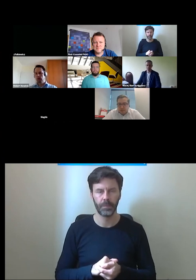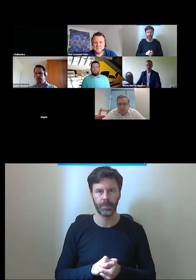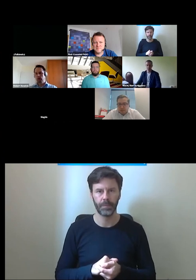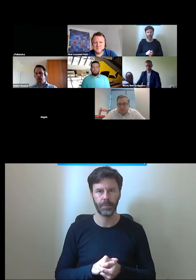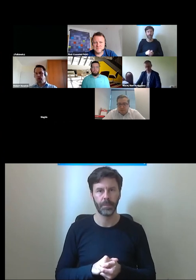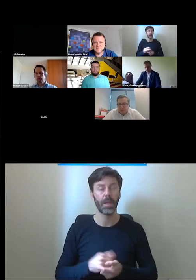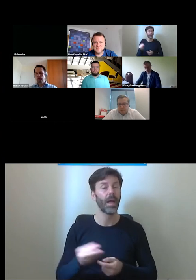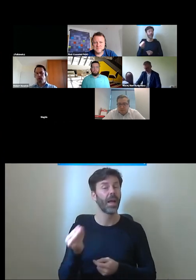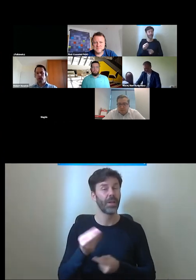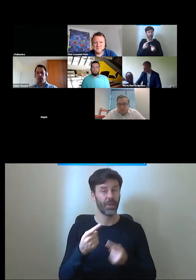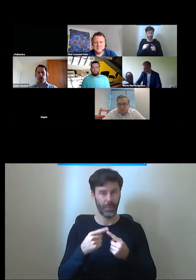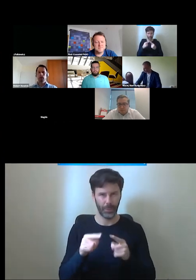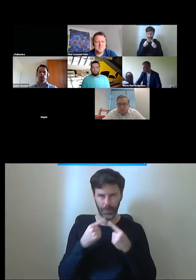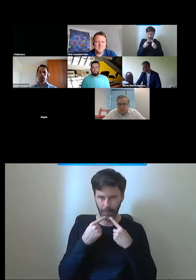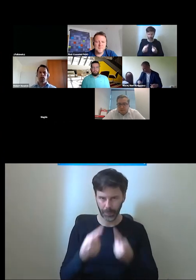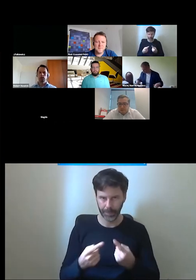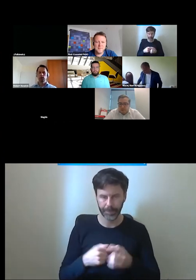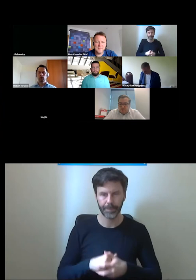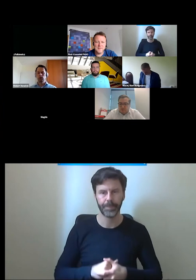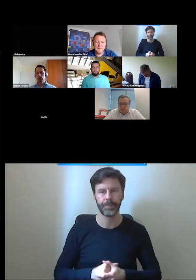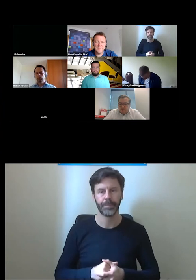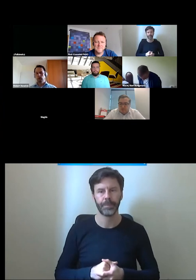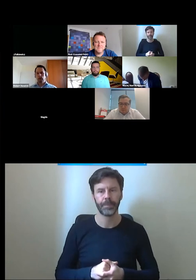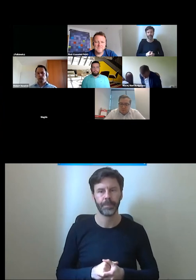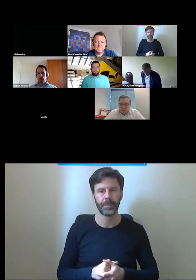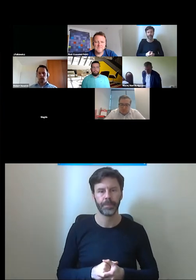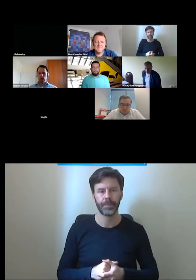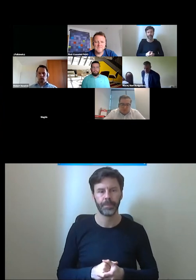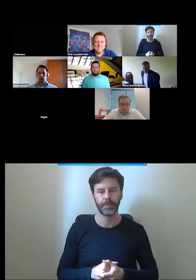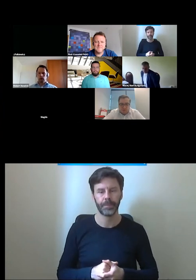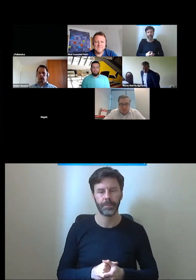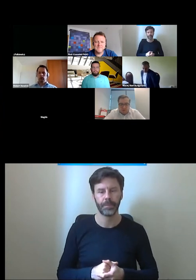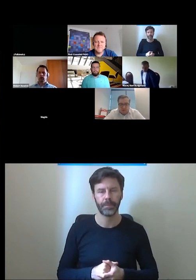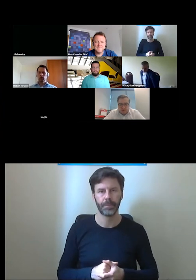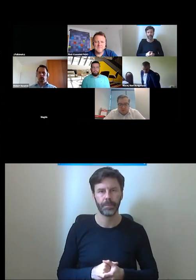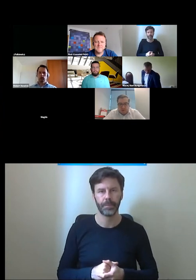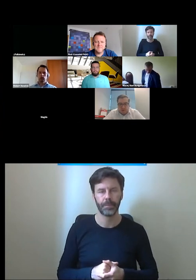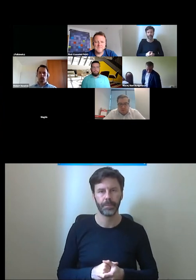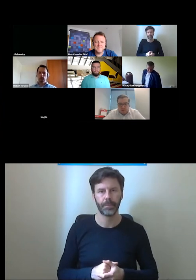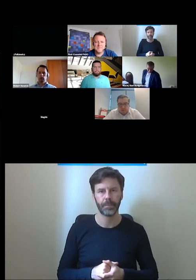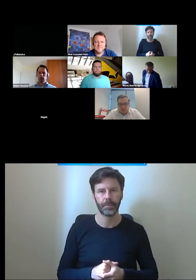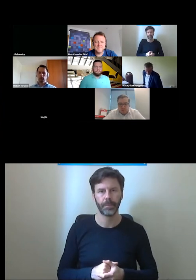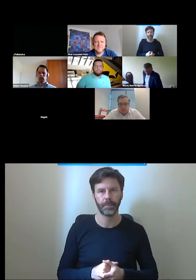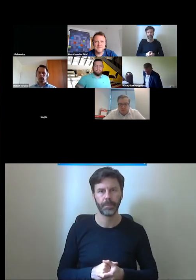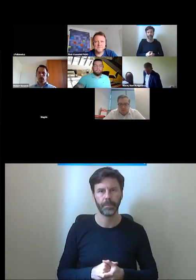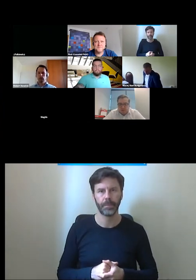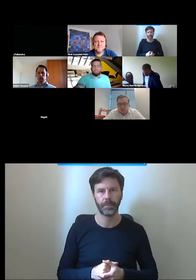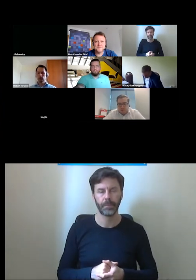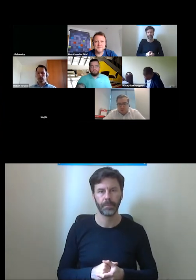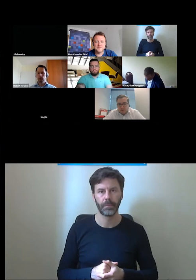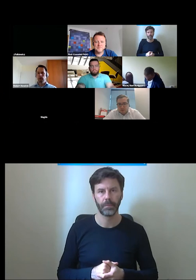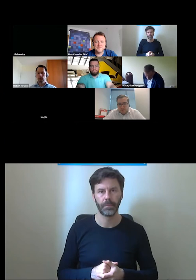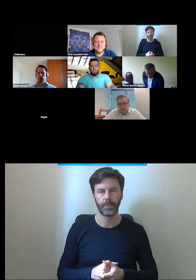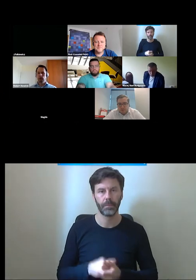paru zdaniach jeszcze jeżeli mogę to powiem tylko o tym że zaproponowaliśmy takie rozwiązanie żeby właśnie na sieci